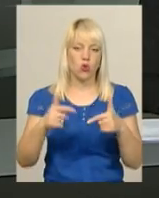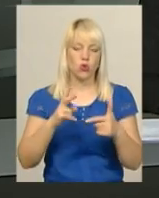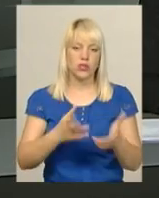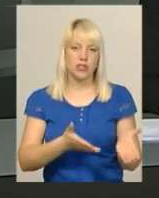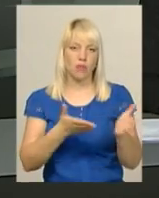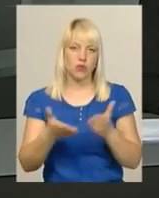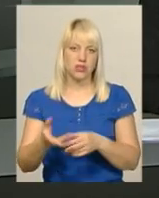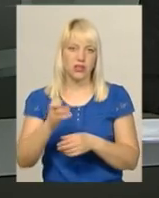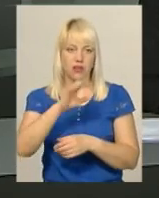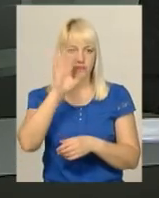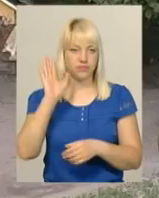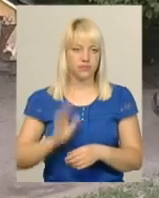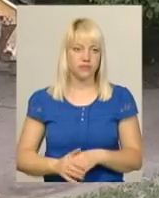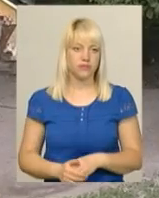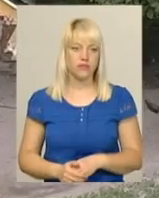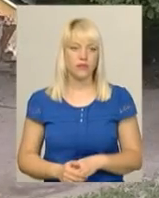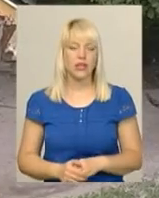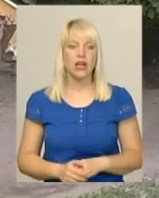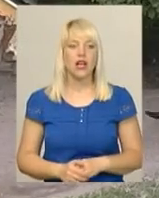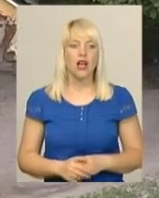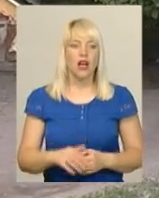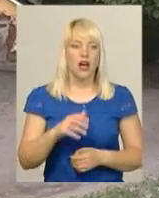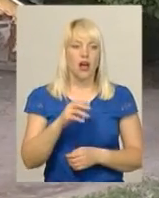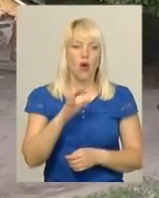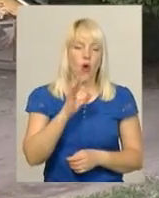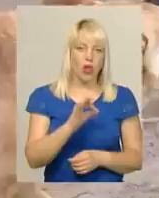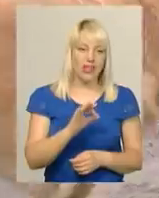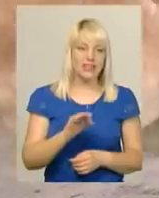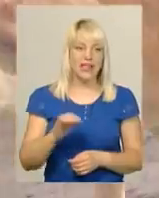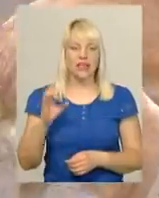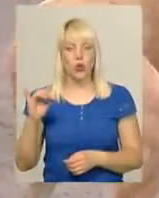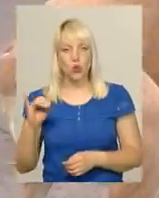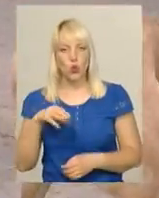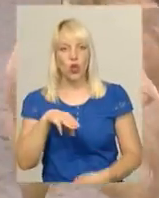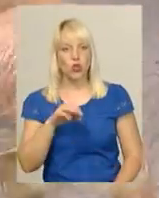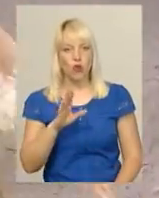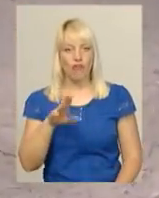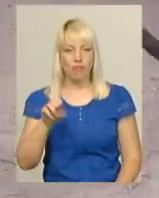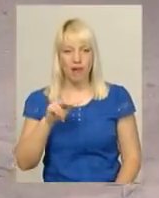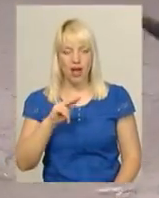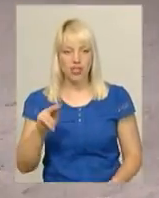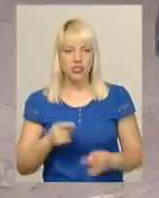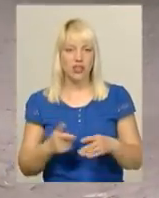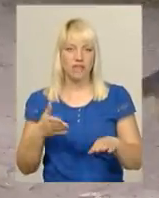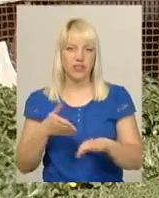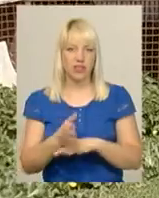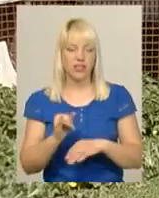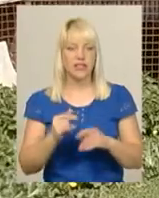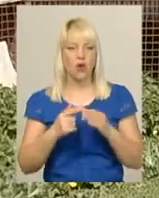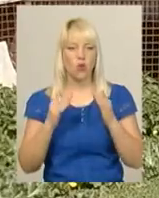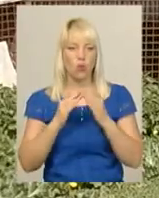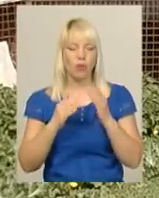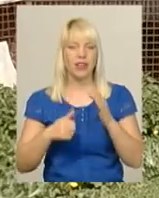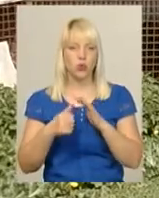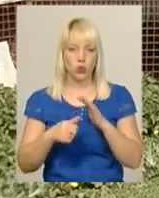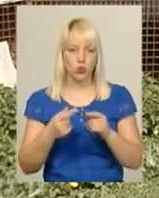Подробиці далі у сюжет. Олександр та Юлія Томич навідалися у Хмельницький притулок в ряту життя з подарунками. Для тутешніх собак